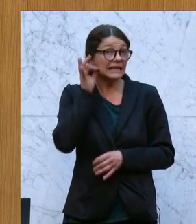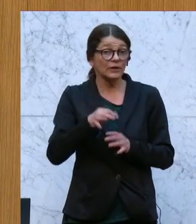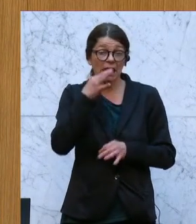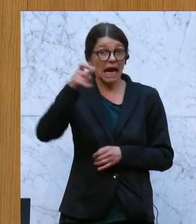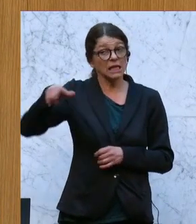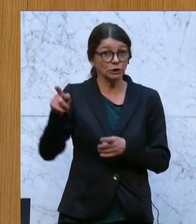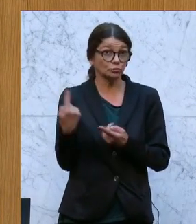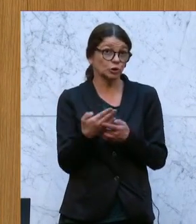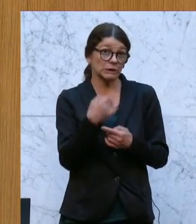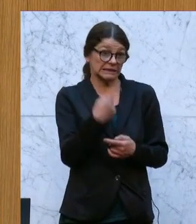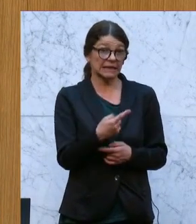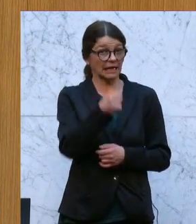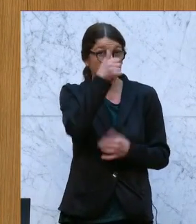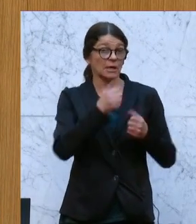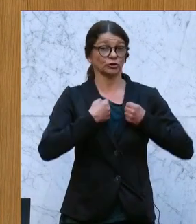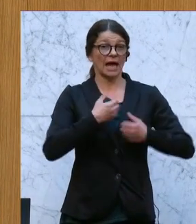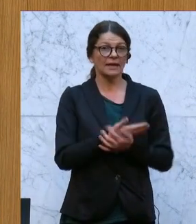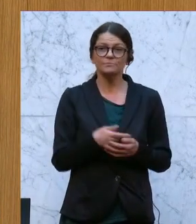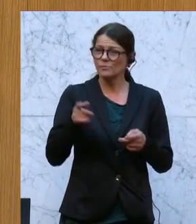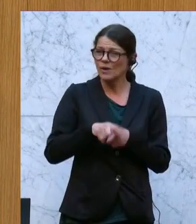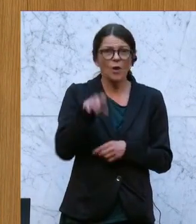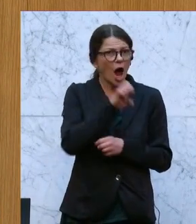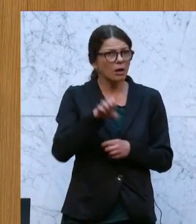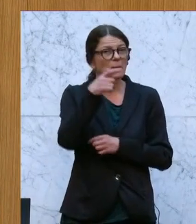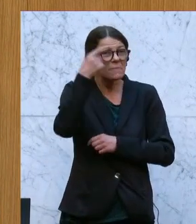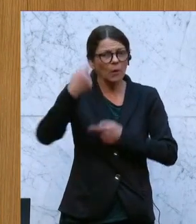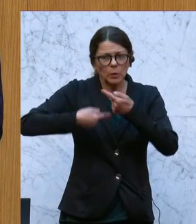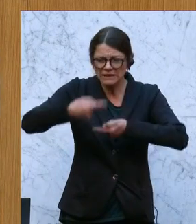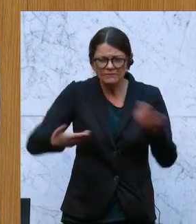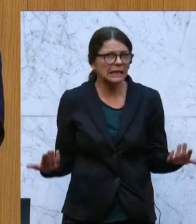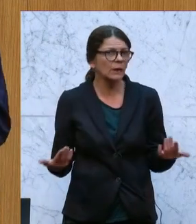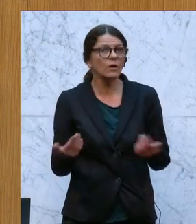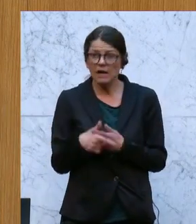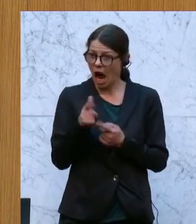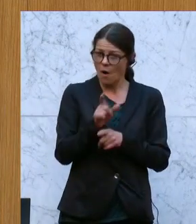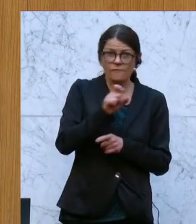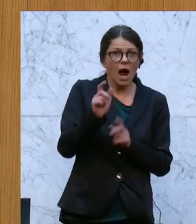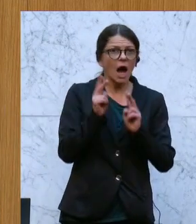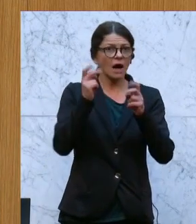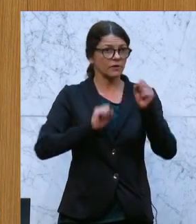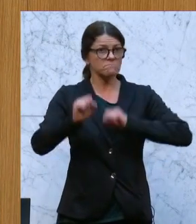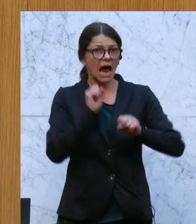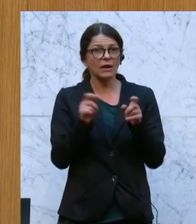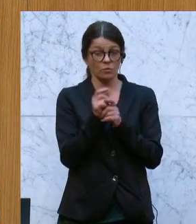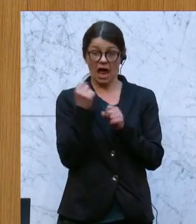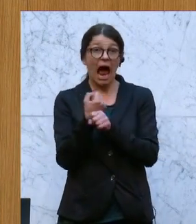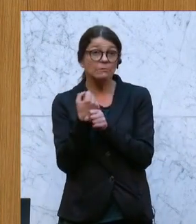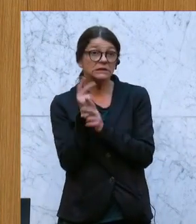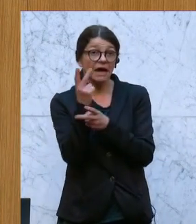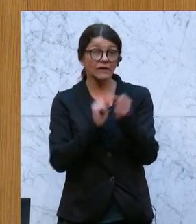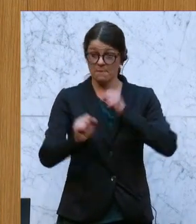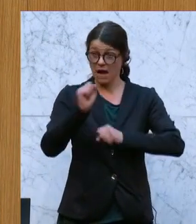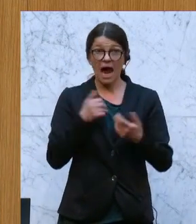heute auch gesagt. Und hier Europa in der demografischen Entwicklung mit einem nicht nur Fachkräftemangel mehr, sondern einem Arbeitskräftemangel